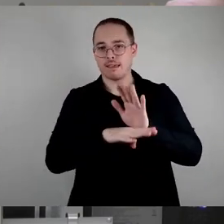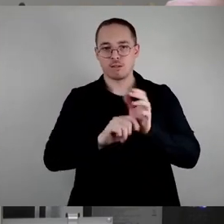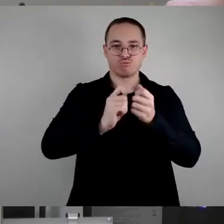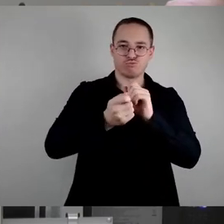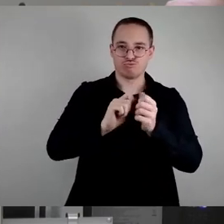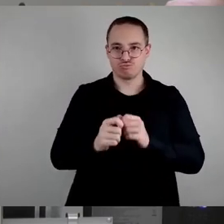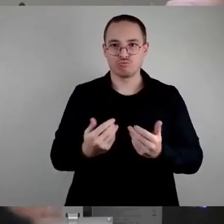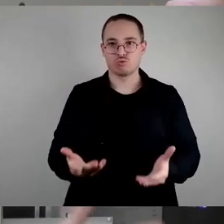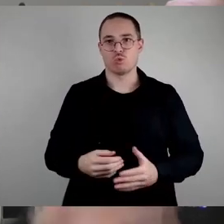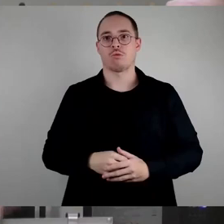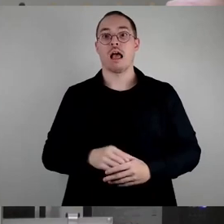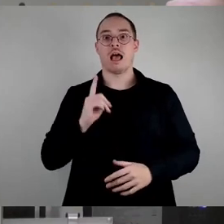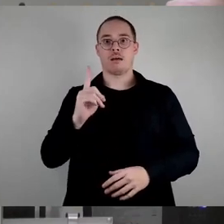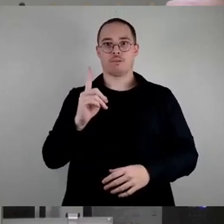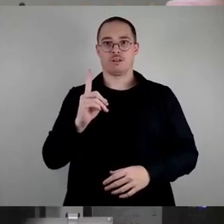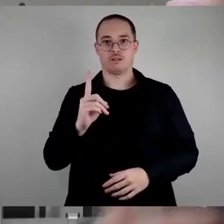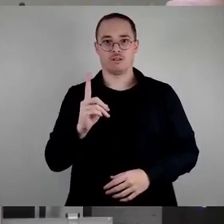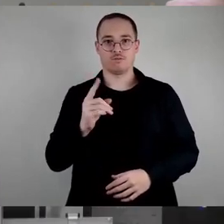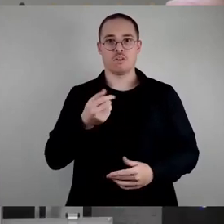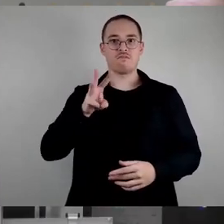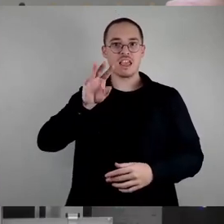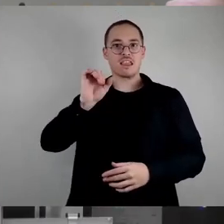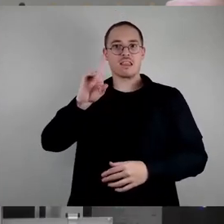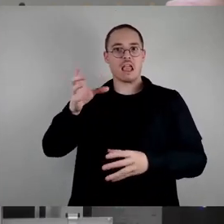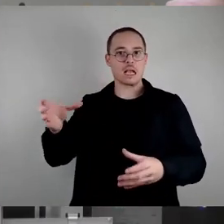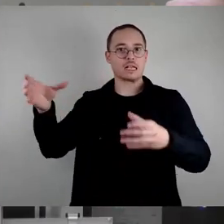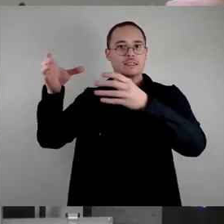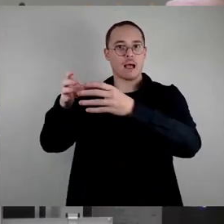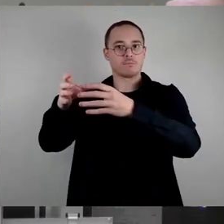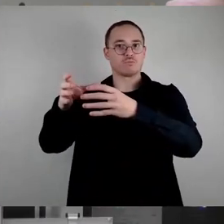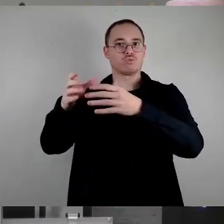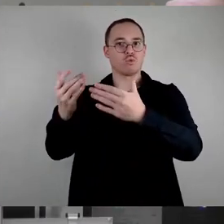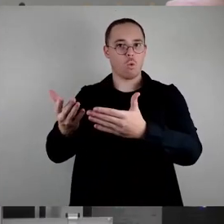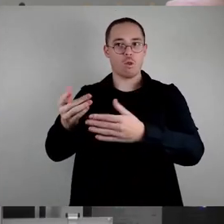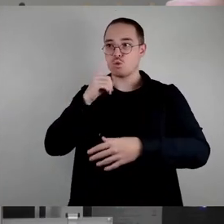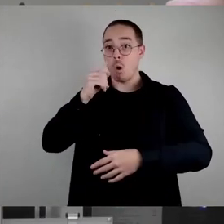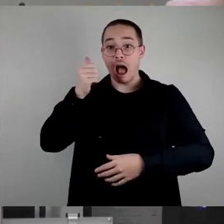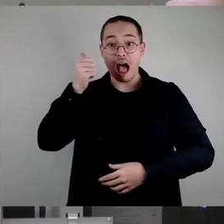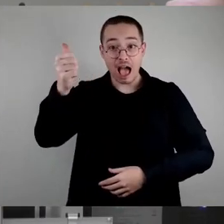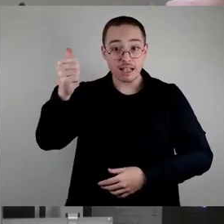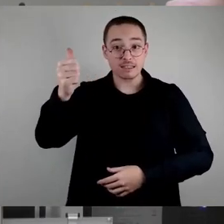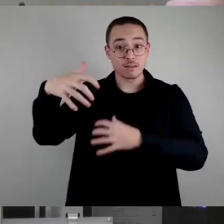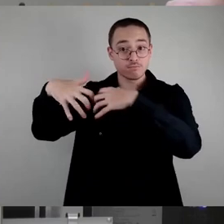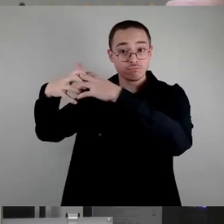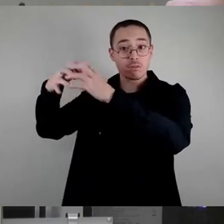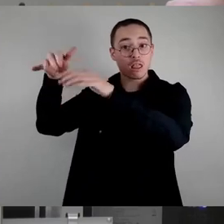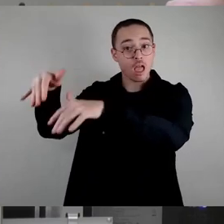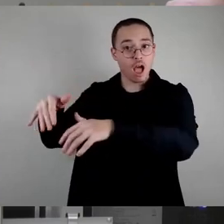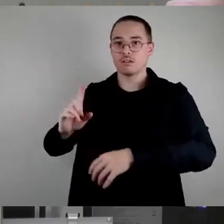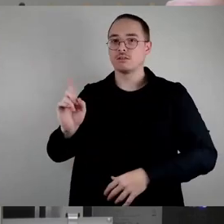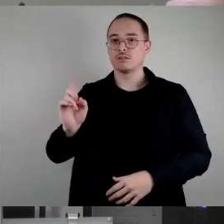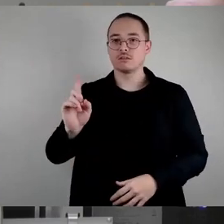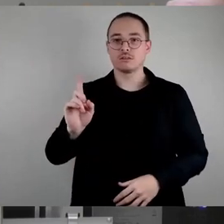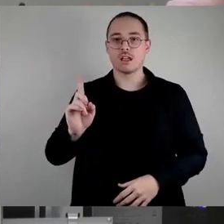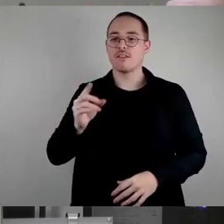wollen, ist, dass es dann ein Gesamt-WED oder nur eine Gesamt-WED-Mieterin Bayra gibt, sondern wir wollen schon eine handhabbare Größe, wo die